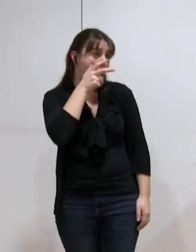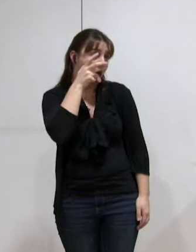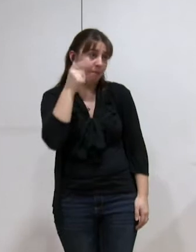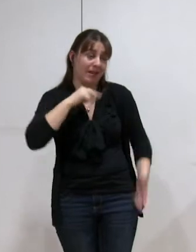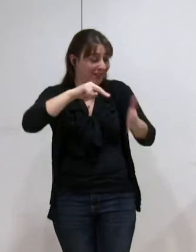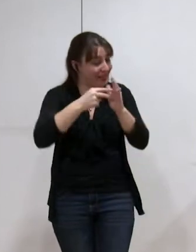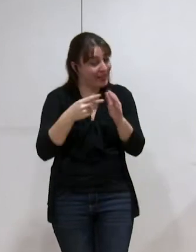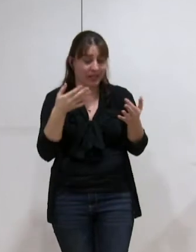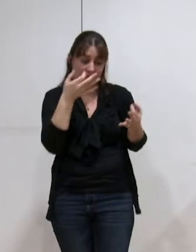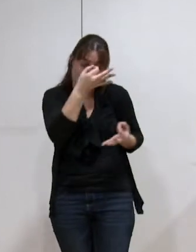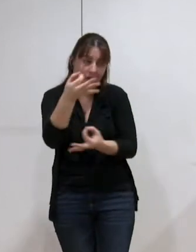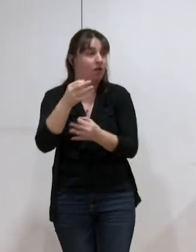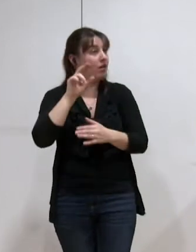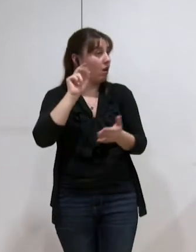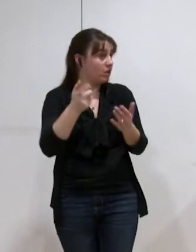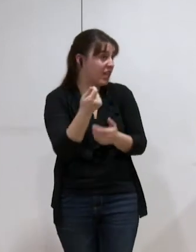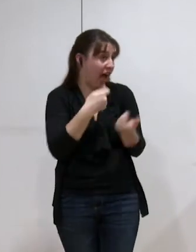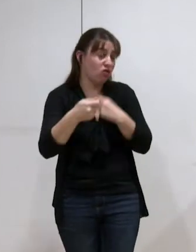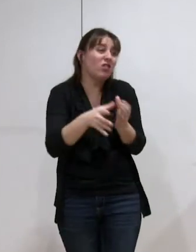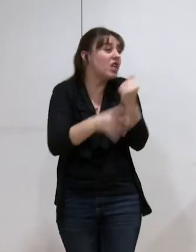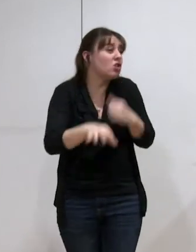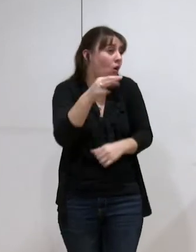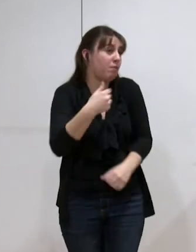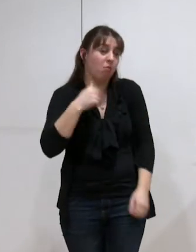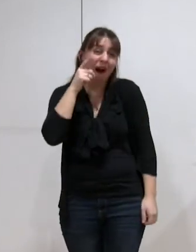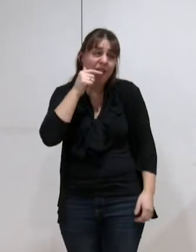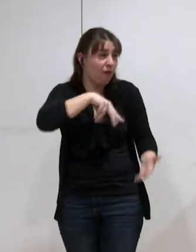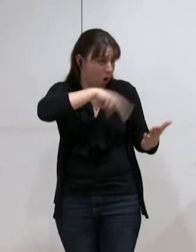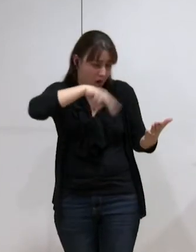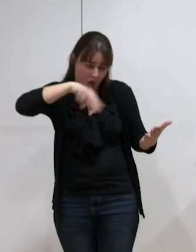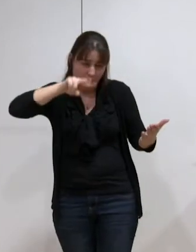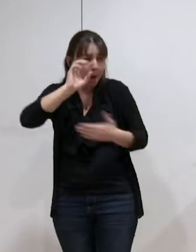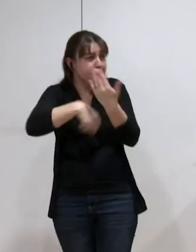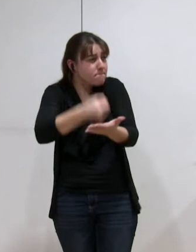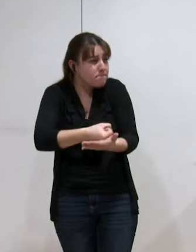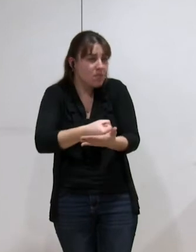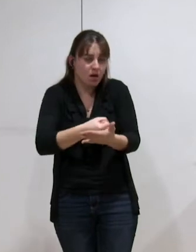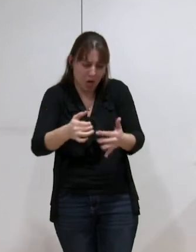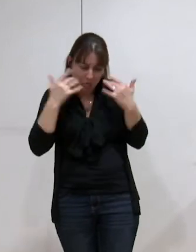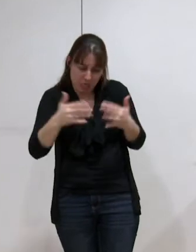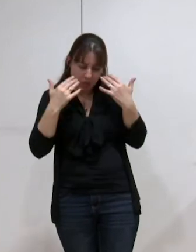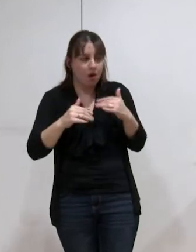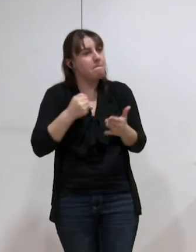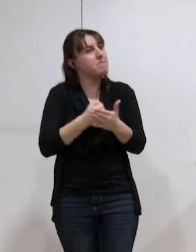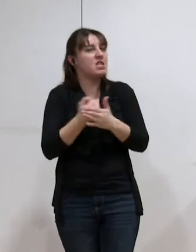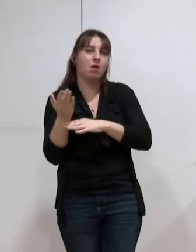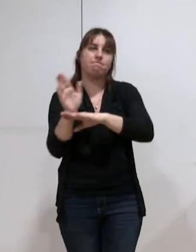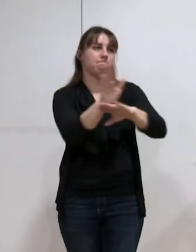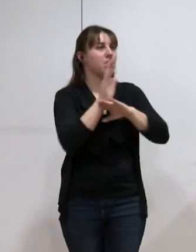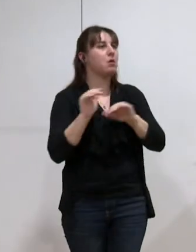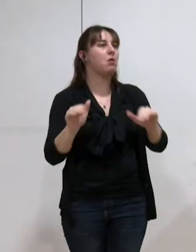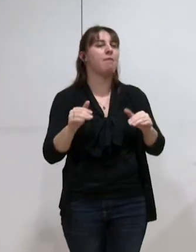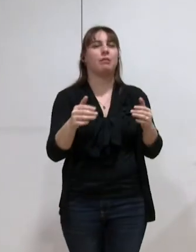technique, je sais, c'est de l'argent, c'est un peu chiant, mais j'ai fait l'effort de tout lire, de tout étudier et je voudrais quand même vous dire